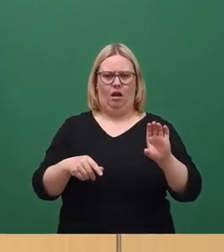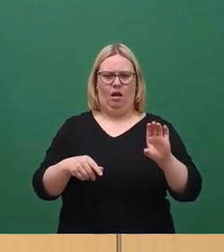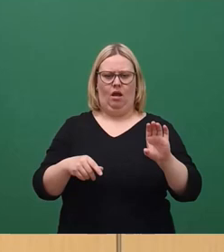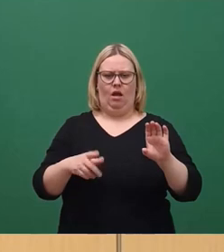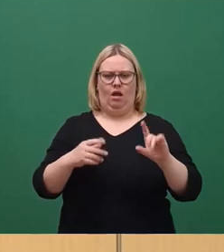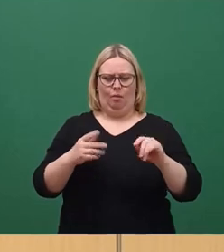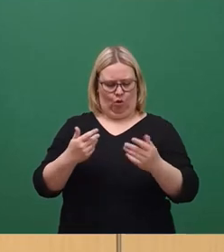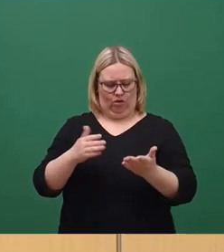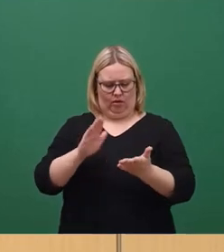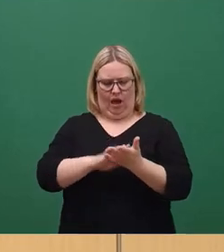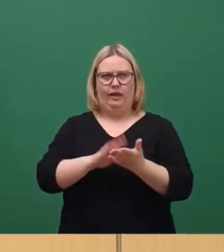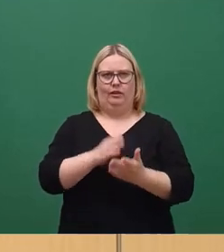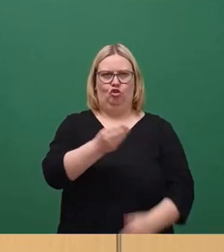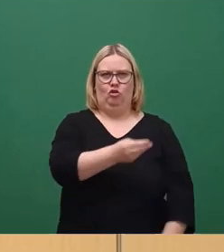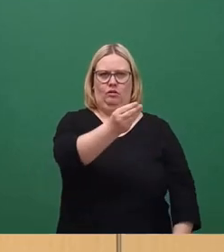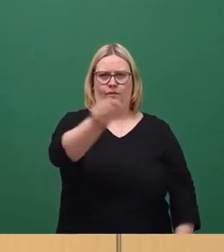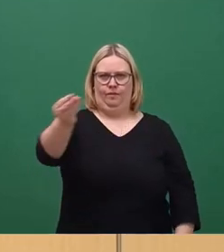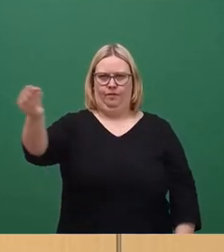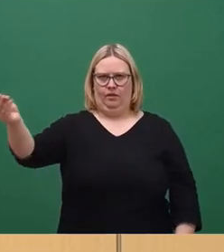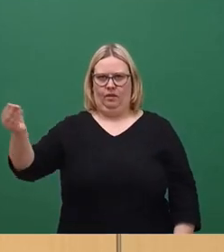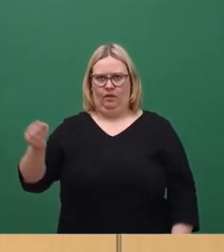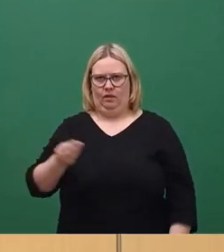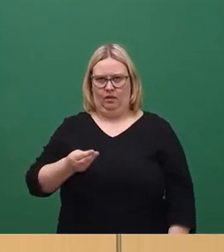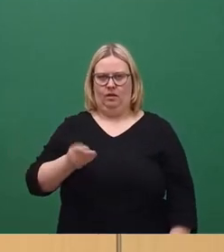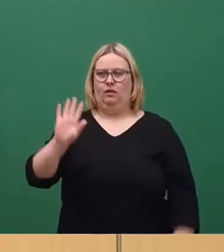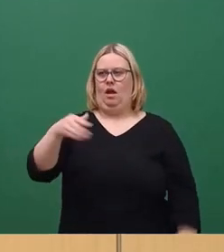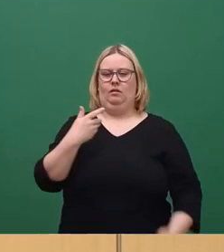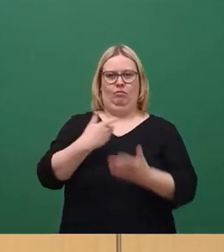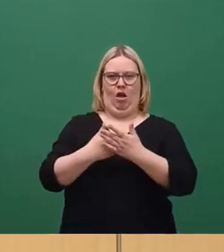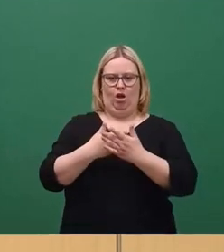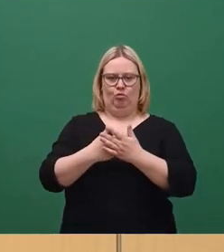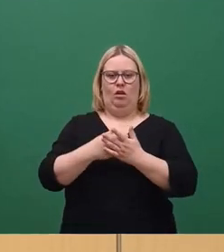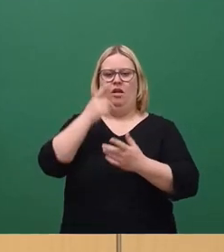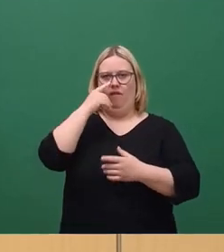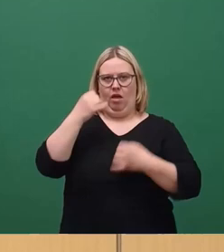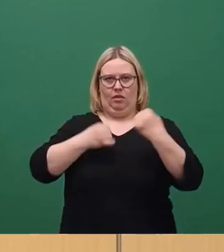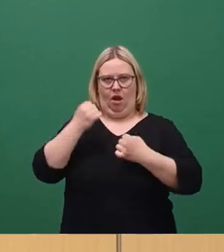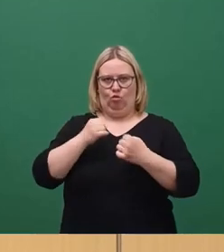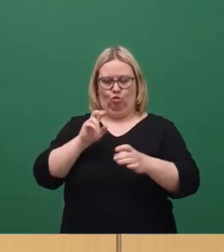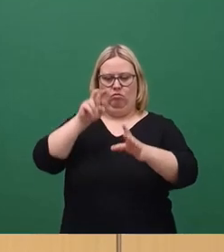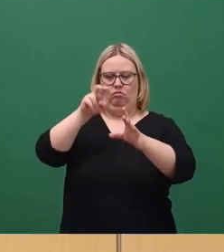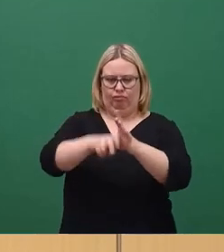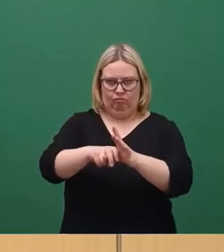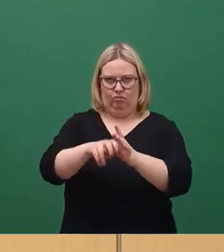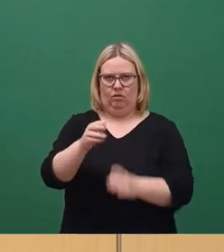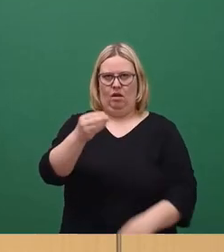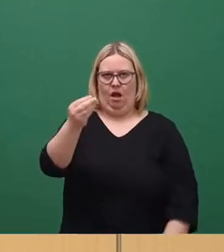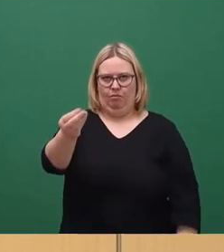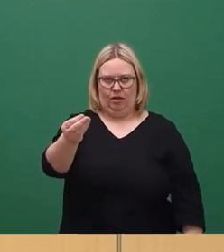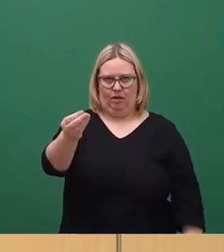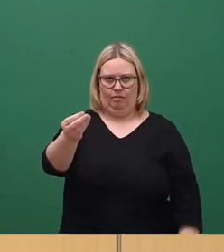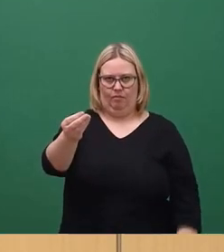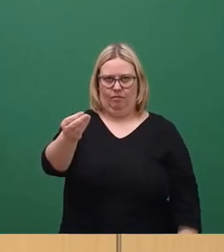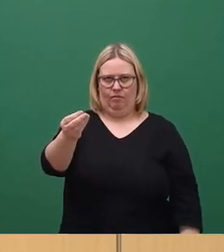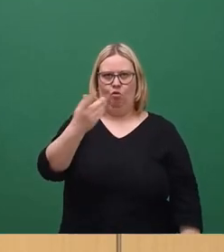ausgeteilt. Diese Wertemarken gibt man dann ab, wenn man in das Fahrzeug steigt und das wird dann entsprechend